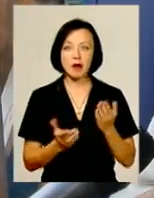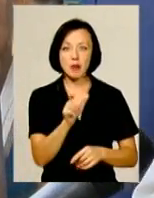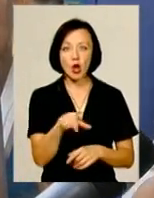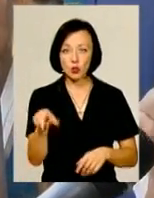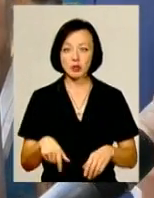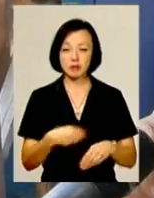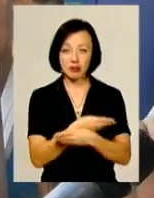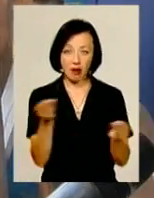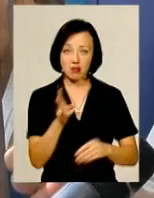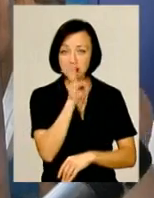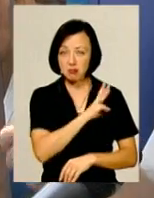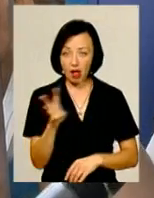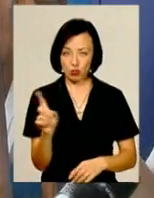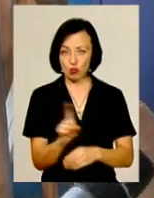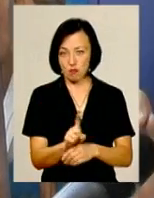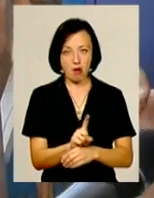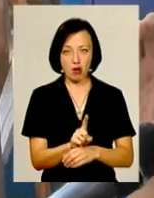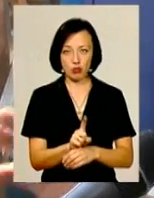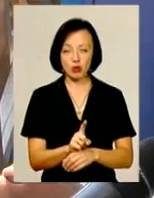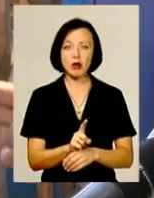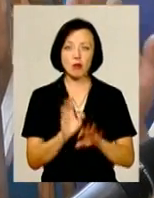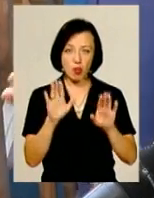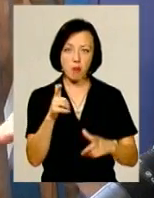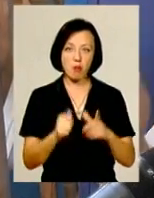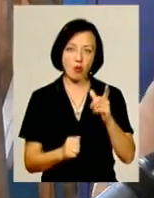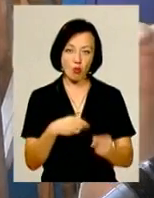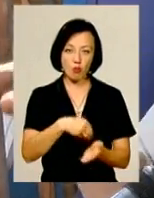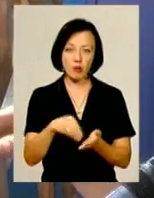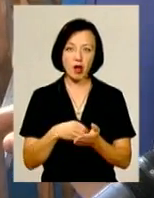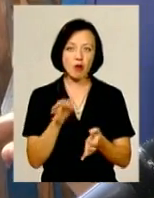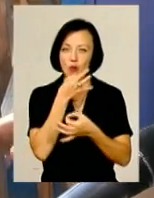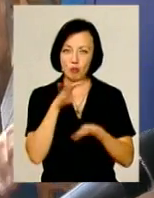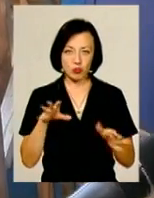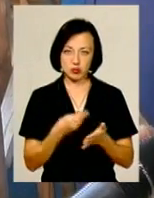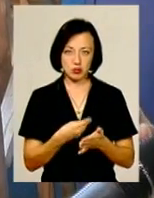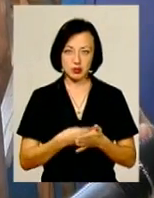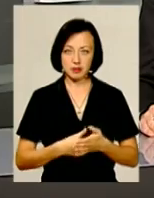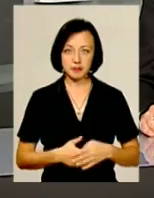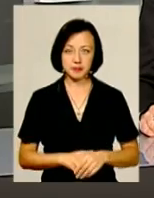дали зарплату нормальну, то були б молоко брали, яке б воно не було.